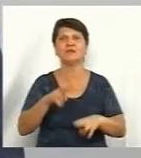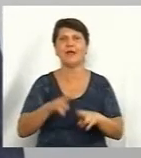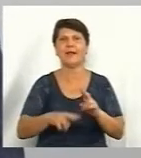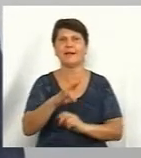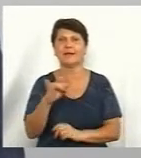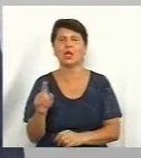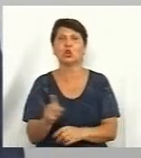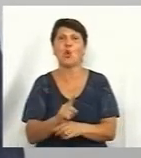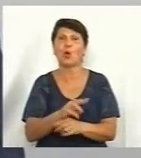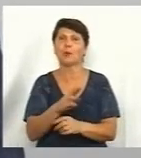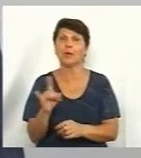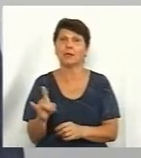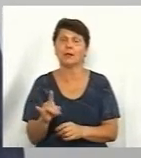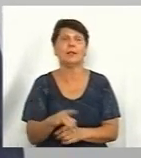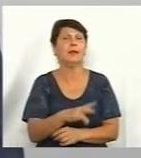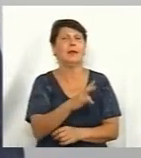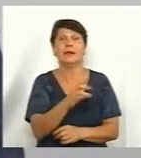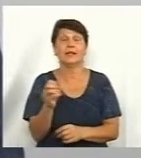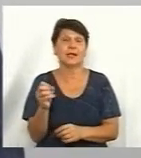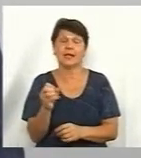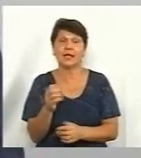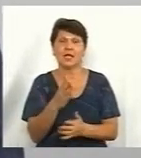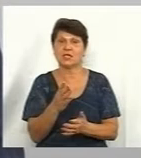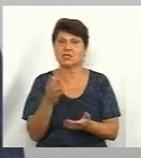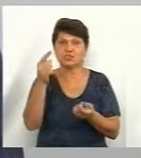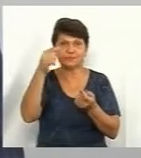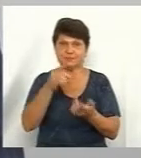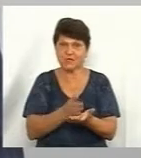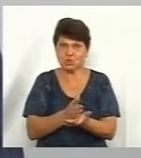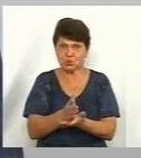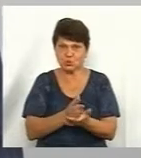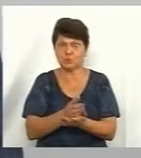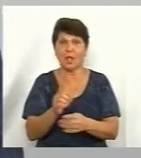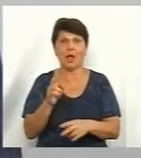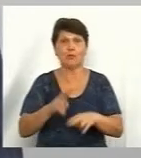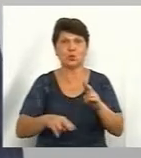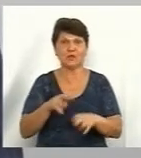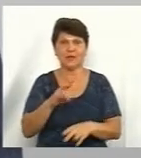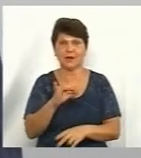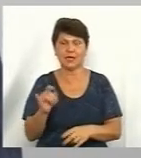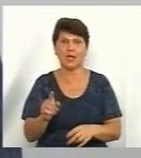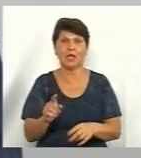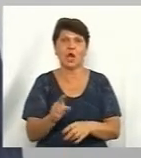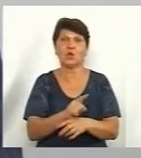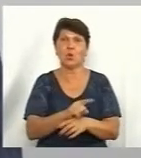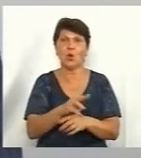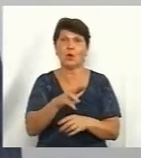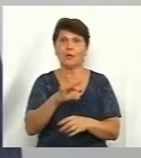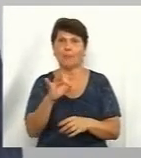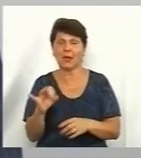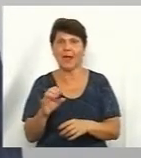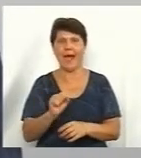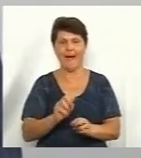будівельні норми трактує служба, які вповноважені трактувати будівельні норми, а якраз